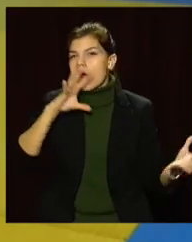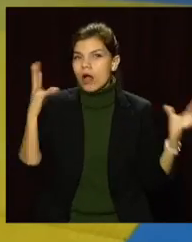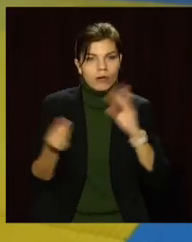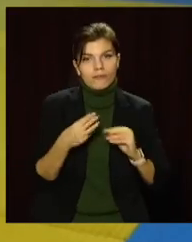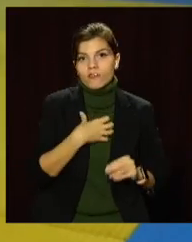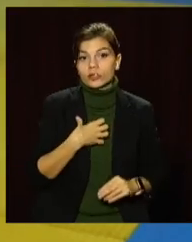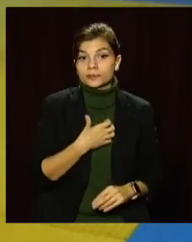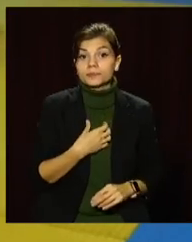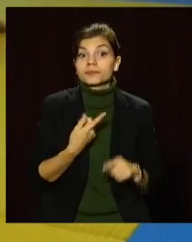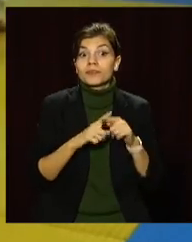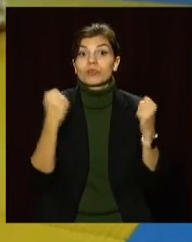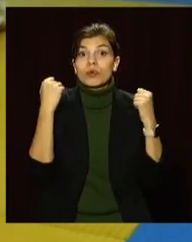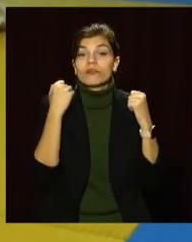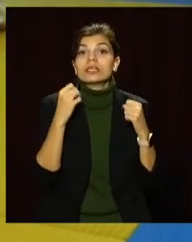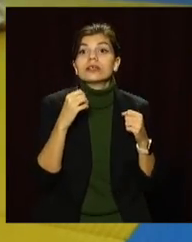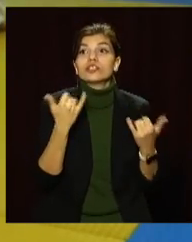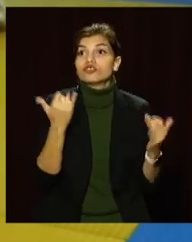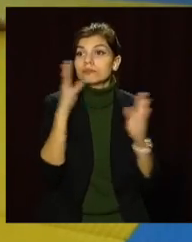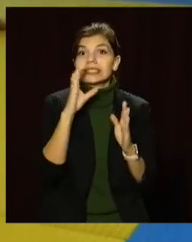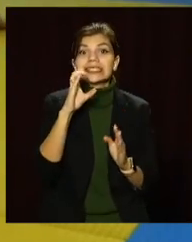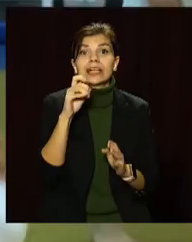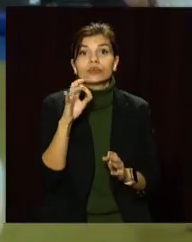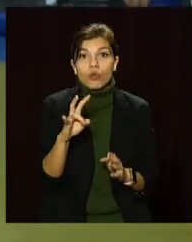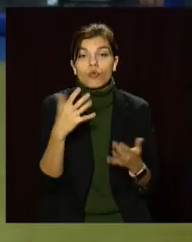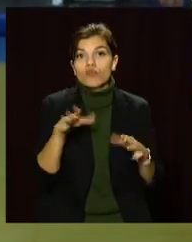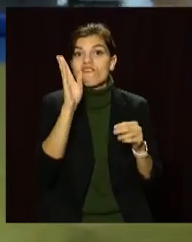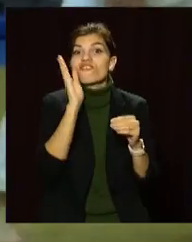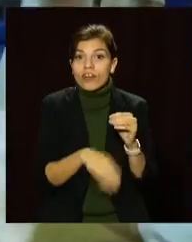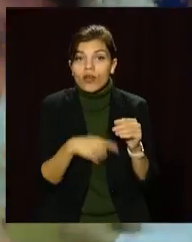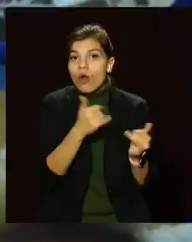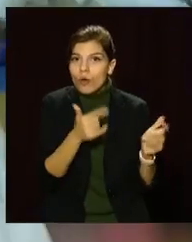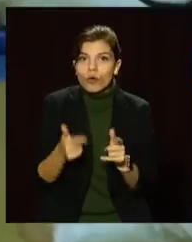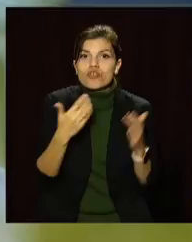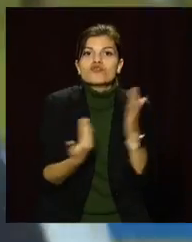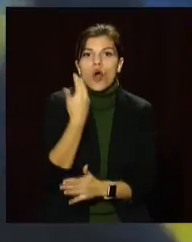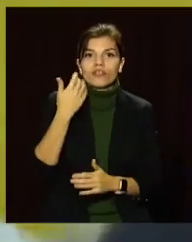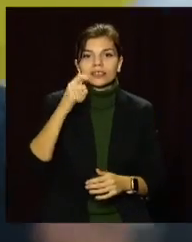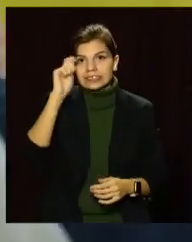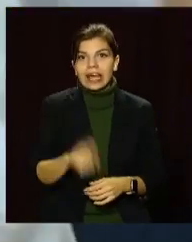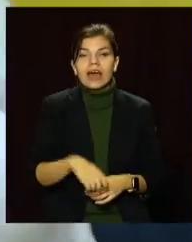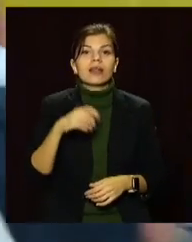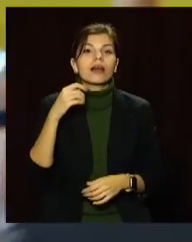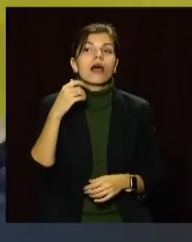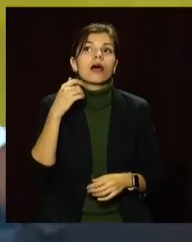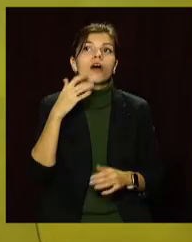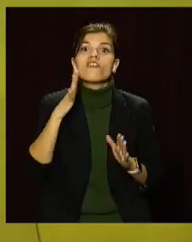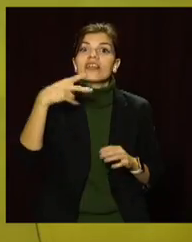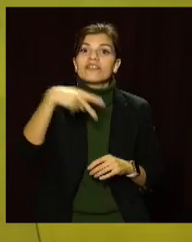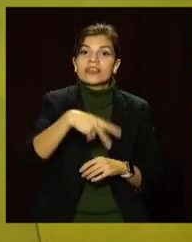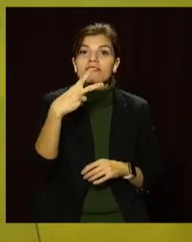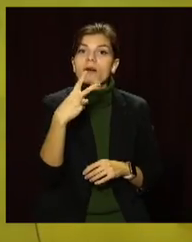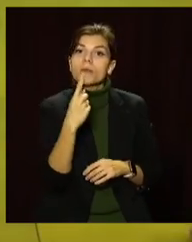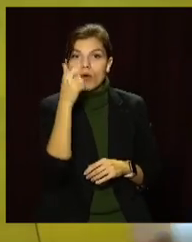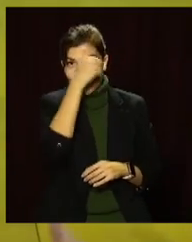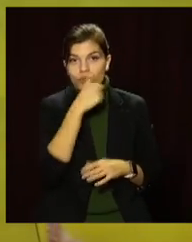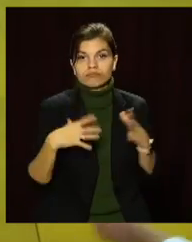Наразі спортивний сезон для цих юнаків вже завершений. Тепер вони готуються до нових стартів, які відбудуться вже у 2021